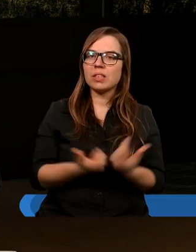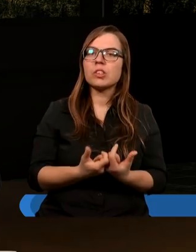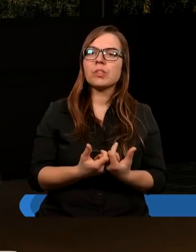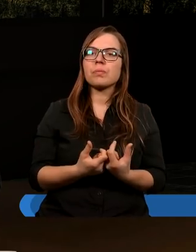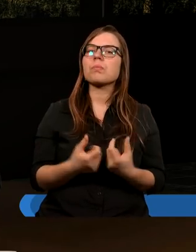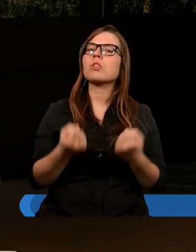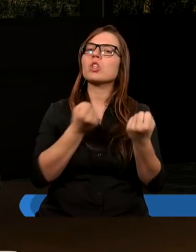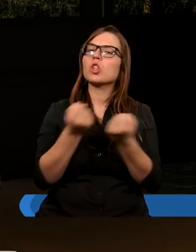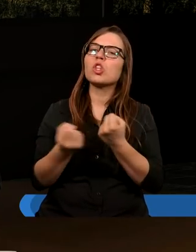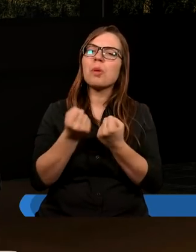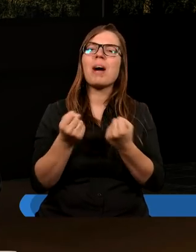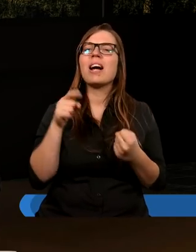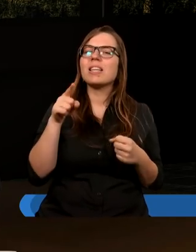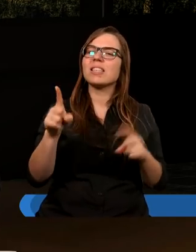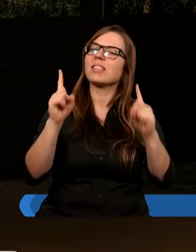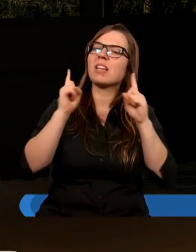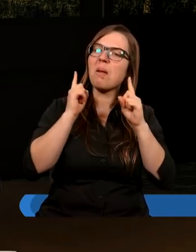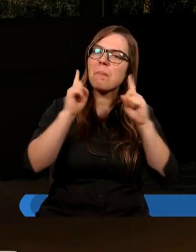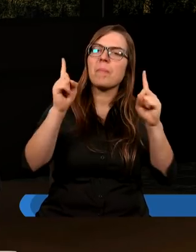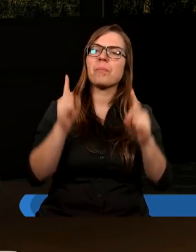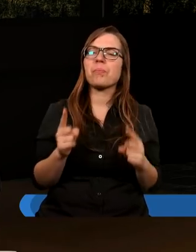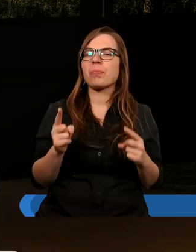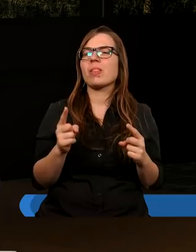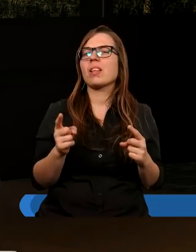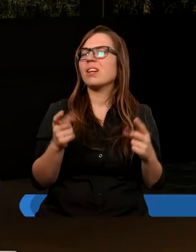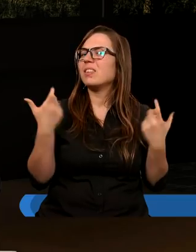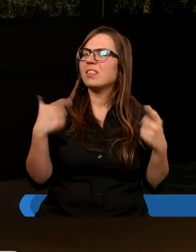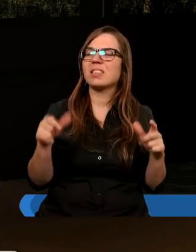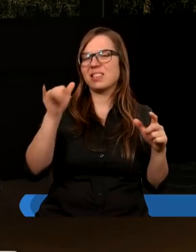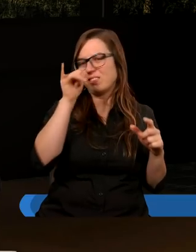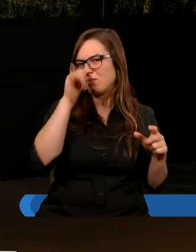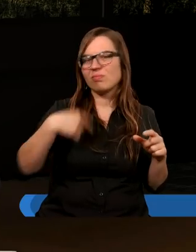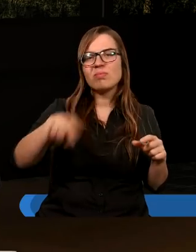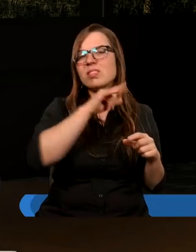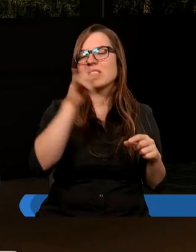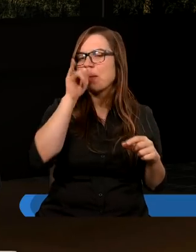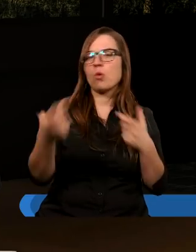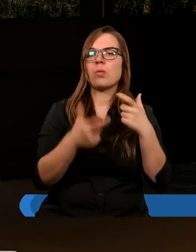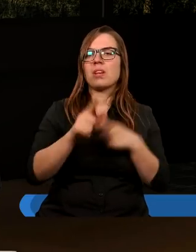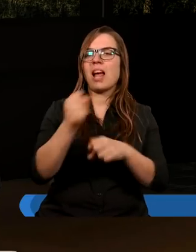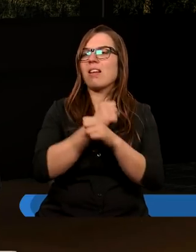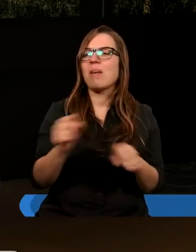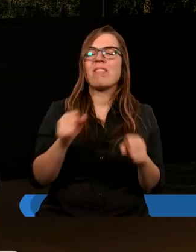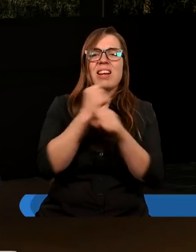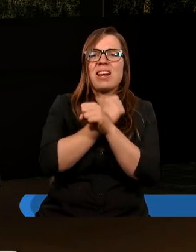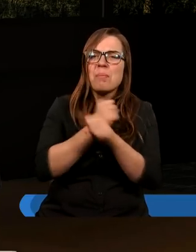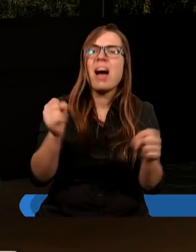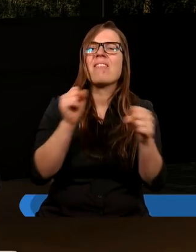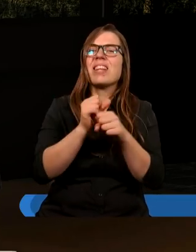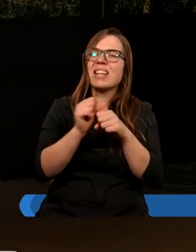trzymali się tej prawdy. Nic nie możemy zrobić dla zbawienia. Zbawienie